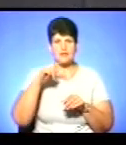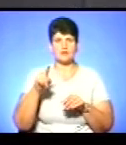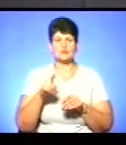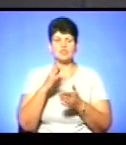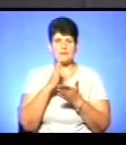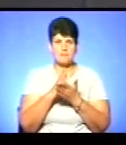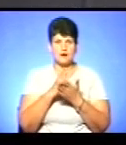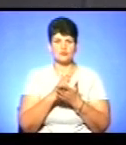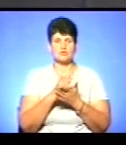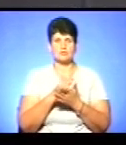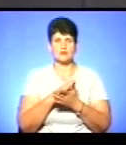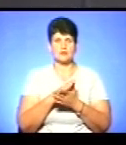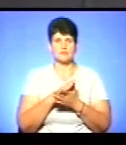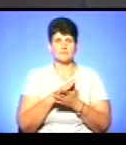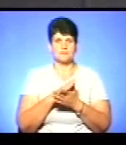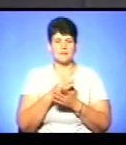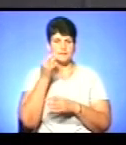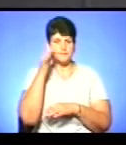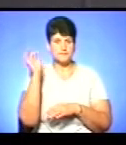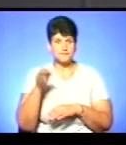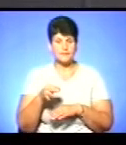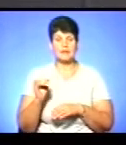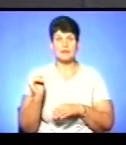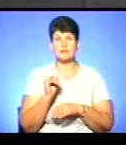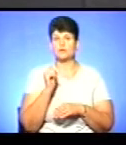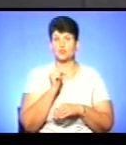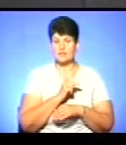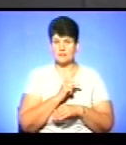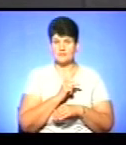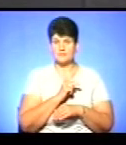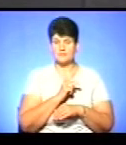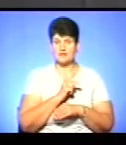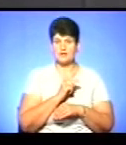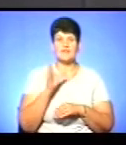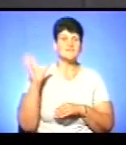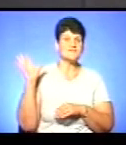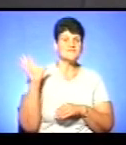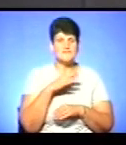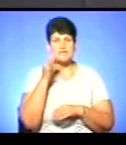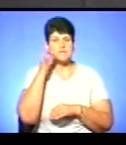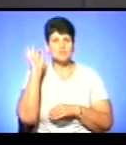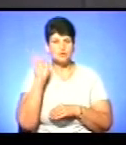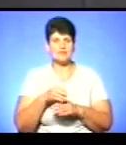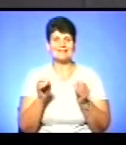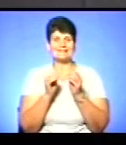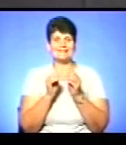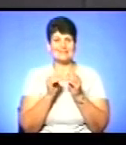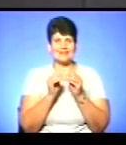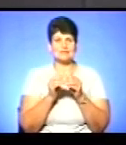маючи певний багаж. Розумієте? Ось. І тоді оці всі компетентності, 10 основних